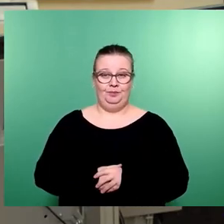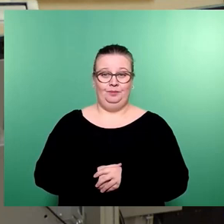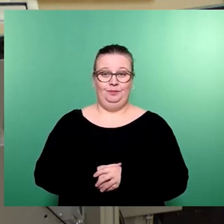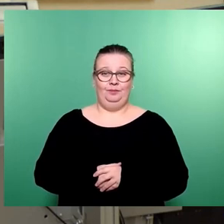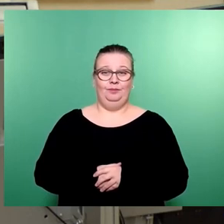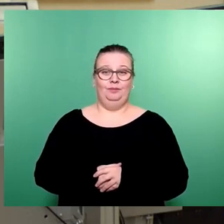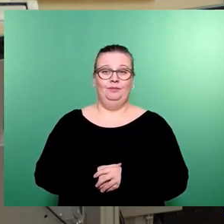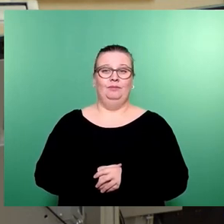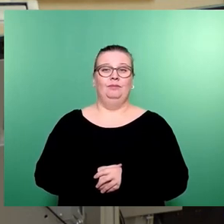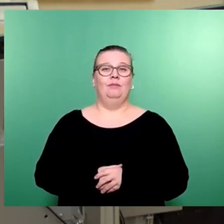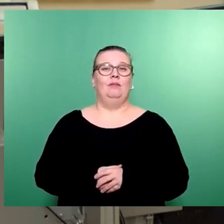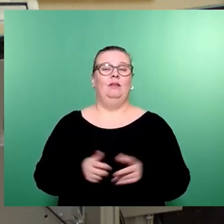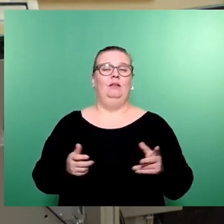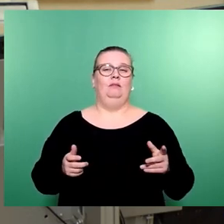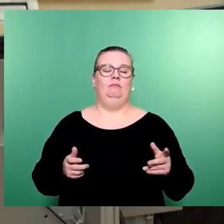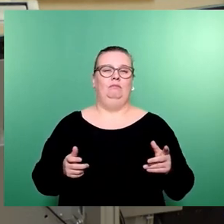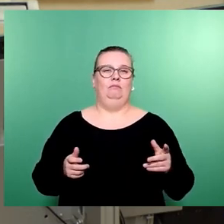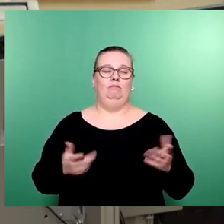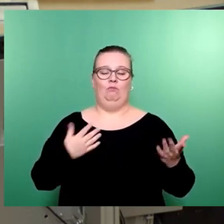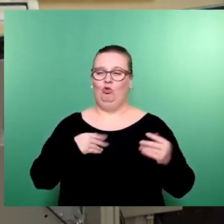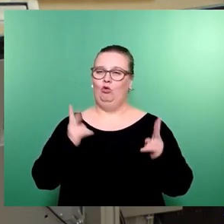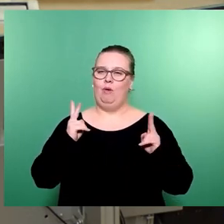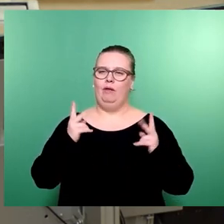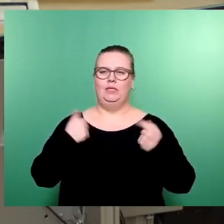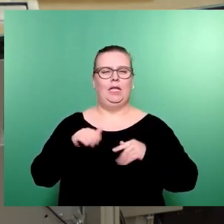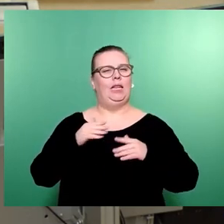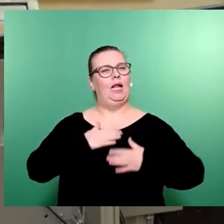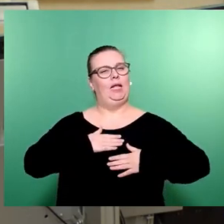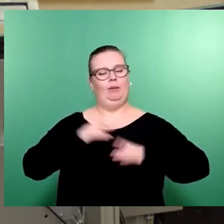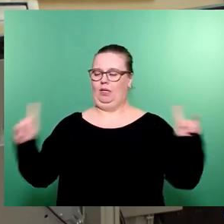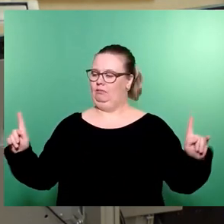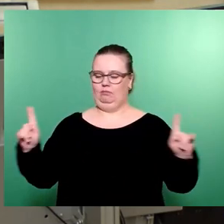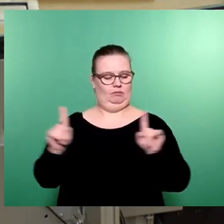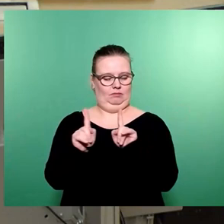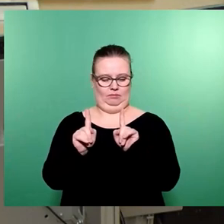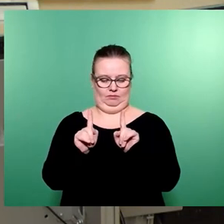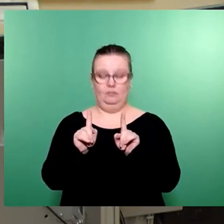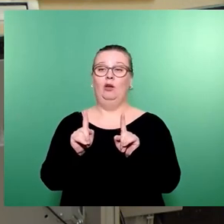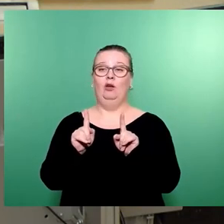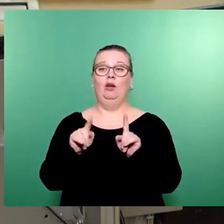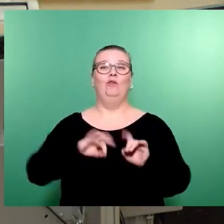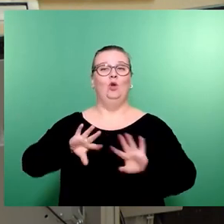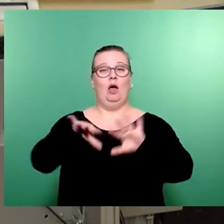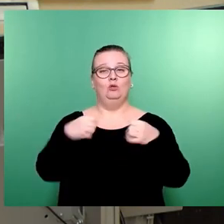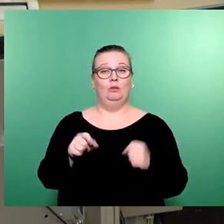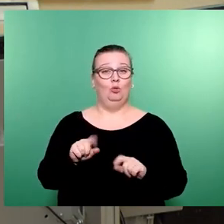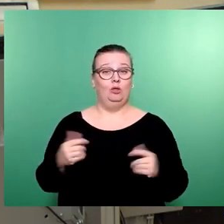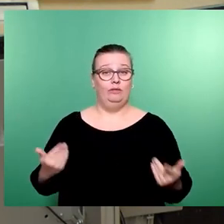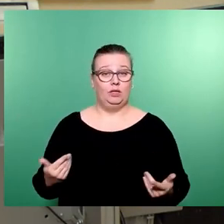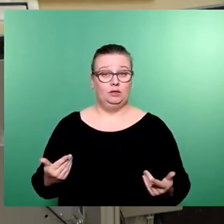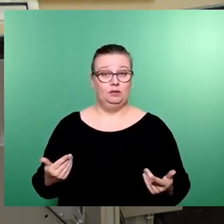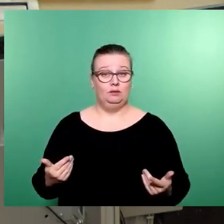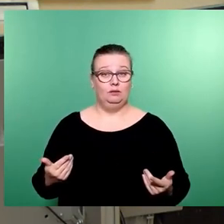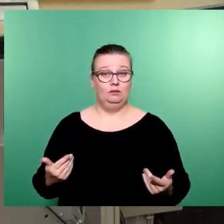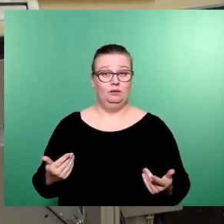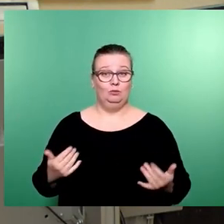Ertragt einander in Liebe, heißt es an anderer Stelle. Was heißt das für unseren Haushalt jenseits aller Einzelpositionen,